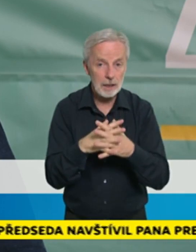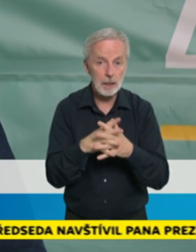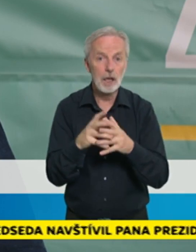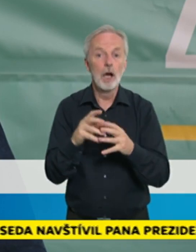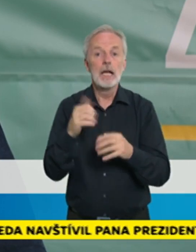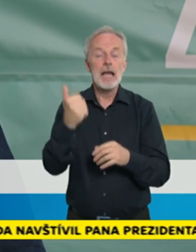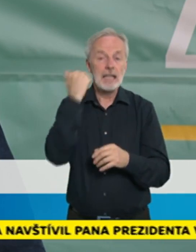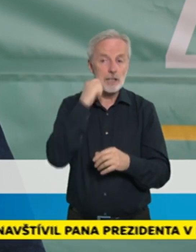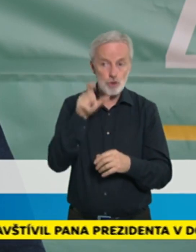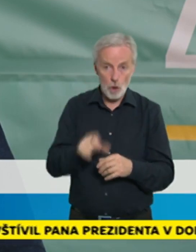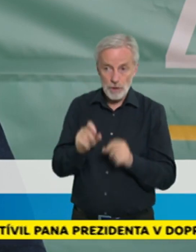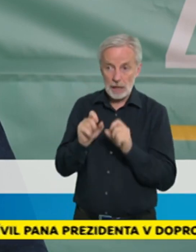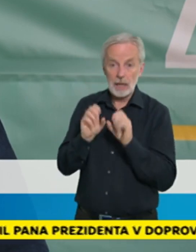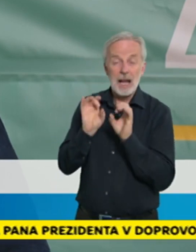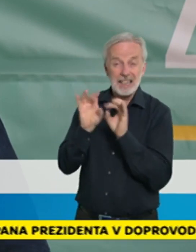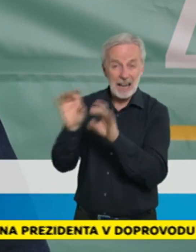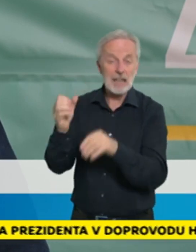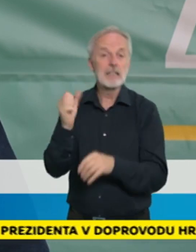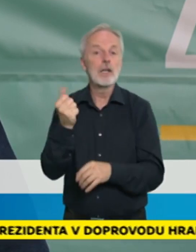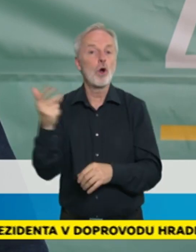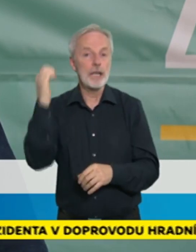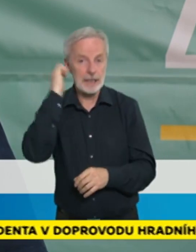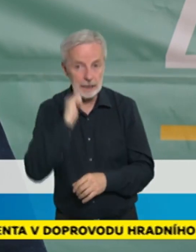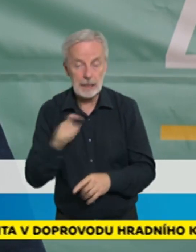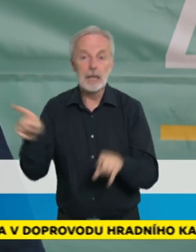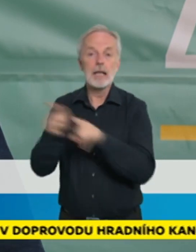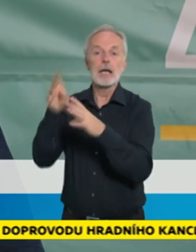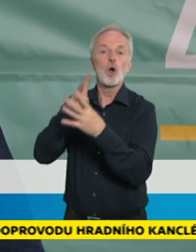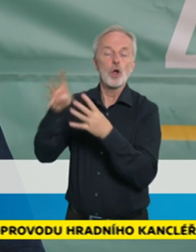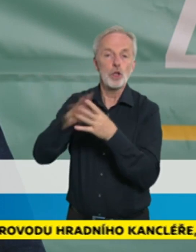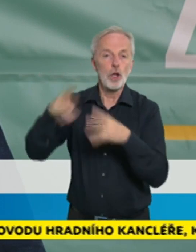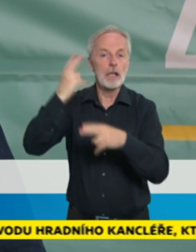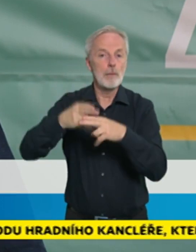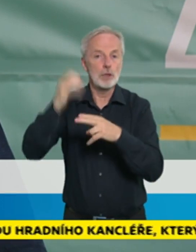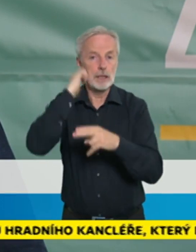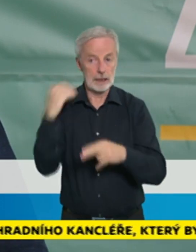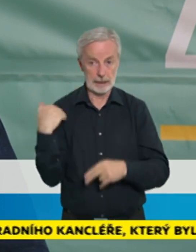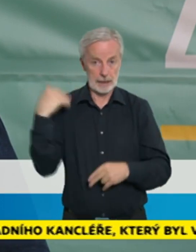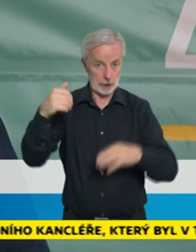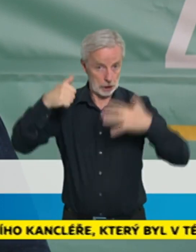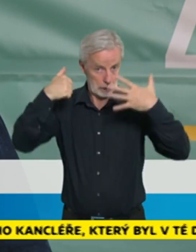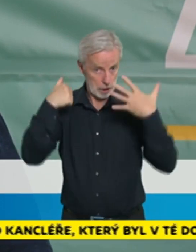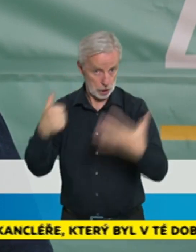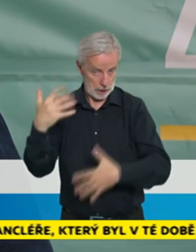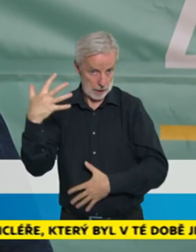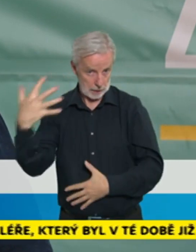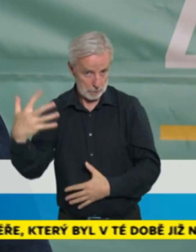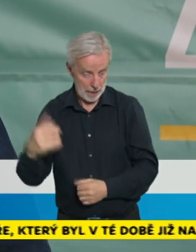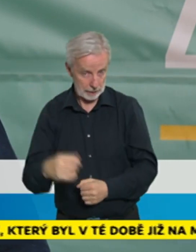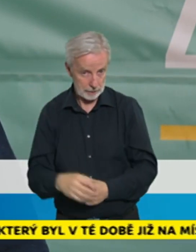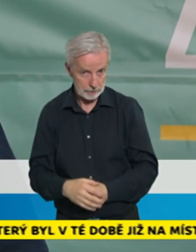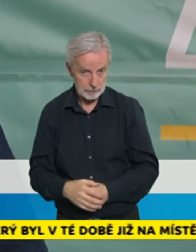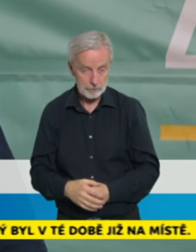na 65 let, nákazy po vakcinaci v seniorní populaci a